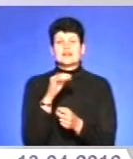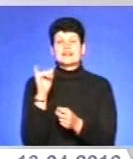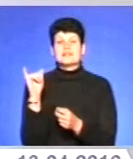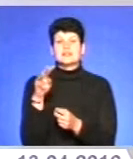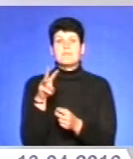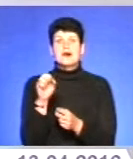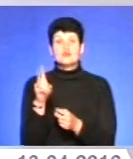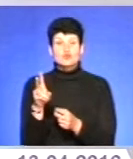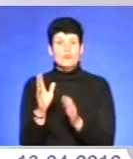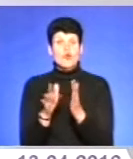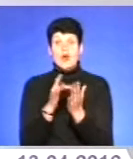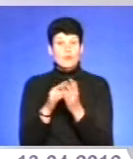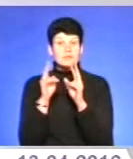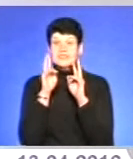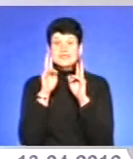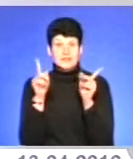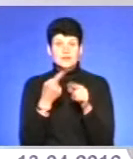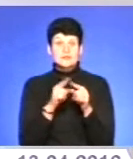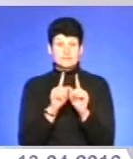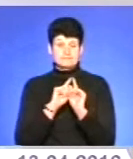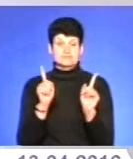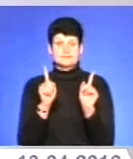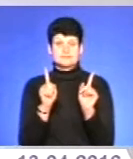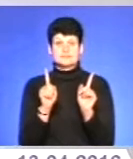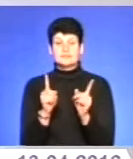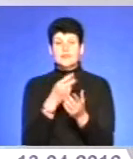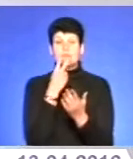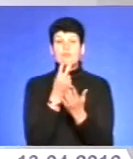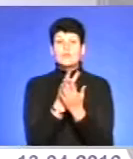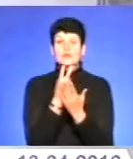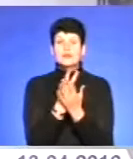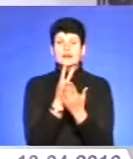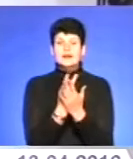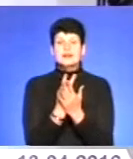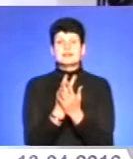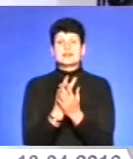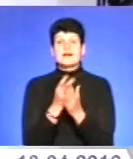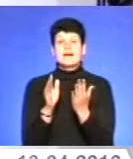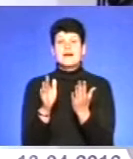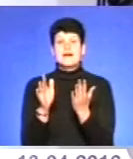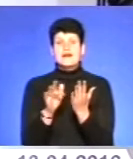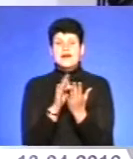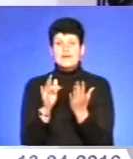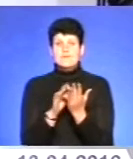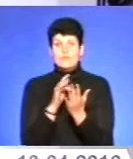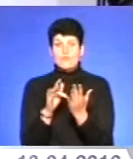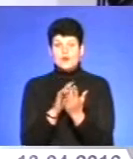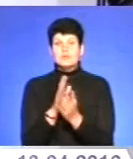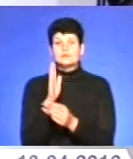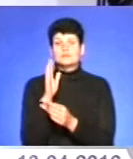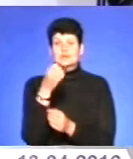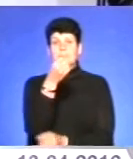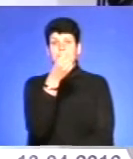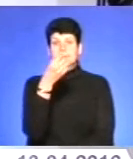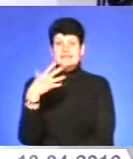знає, тож видання буде для нього несподіванкою. Репрезентація міні-альбому «Іван Марчук» у шаржах Миколи Дмитруха відбудеться